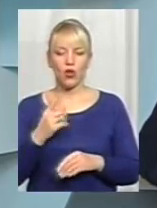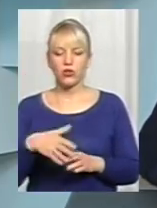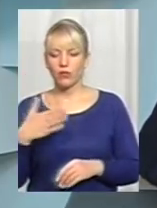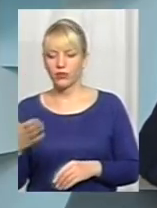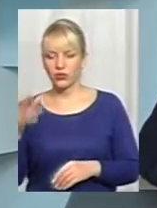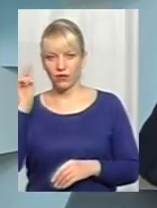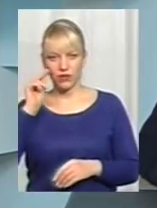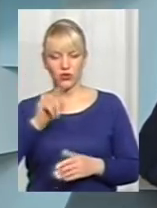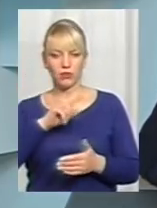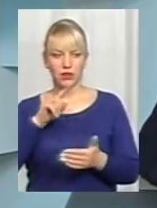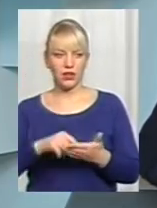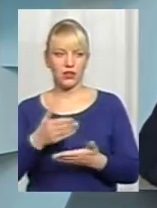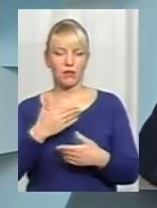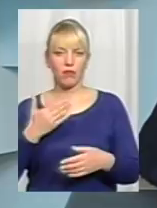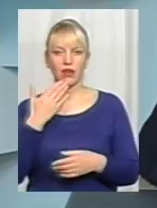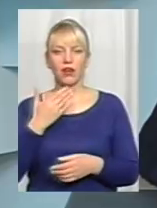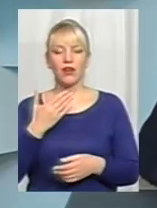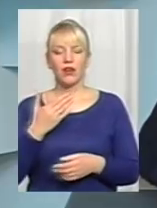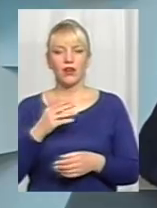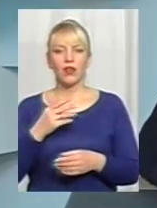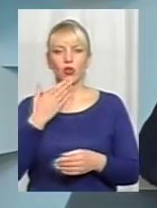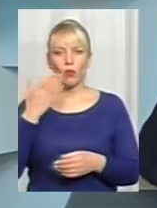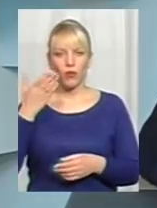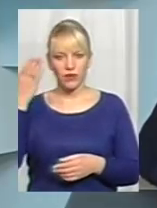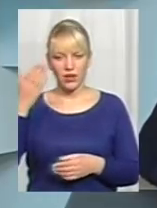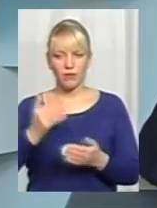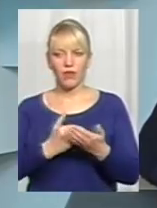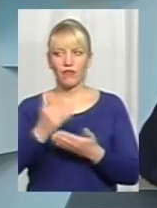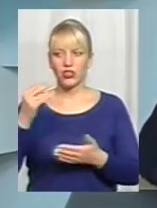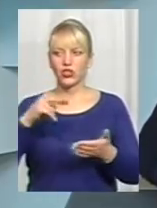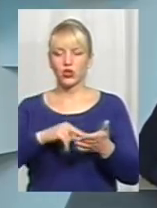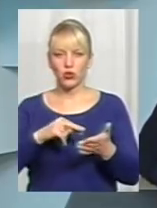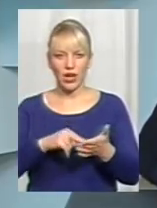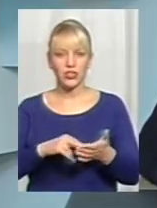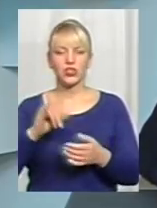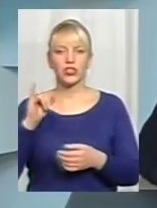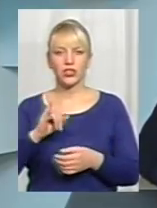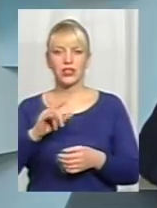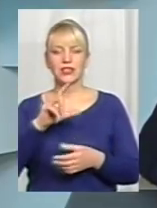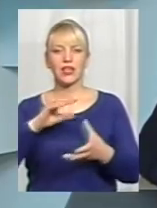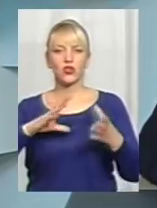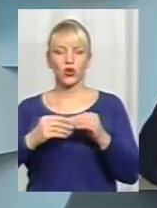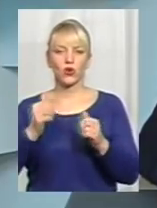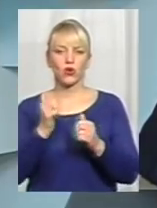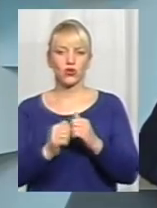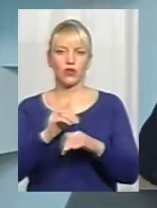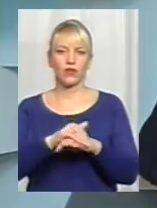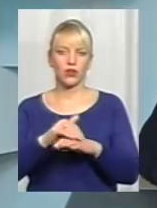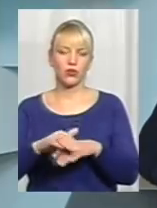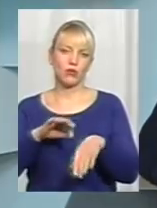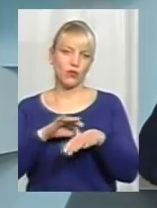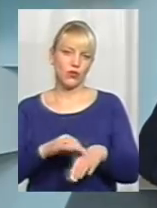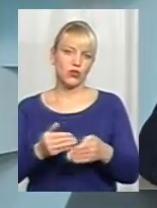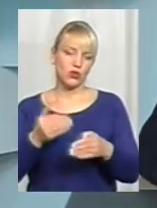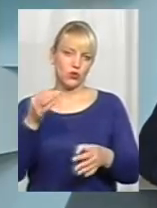Ми доповідаємо вищестоящі органи, Міністерство юстиції, і за результатами кожного факту у нас, відповідно, проводиться службове